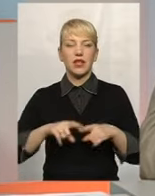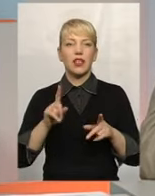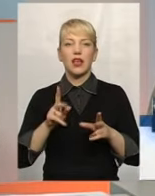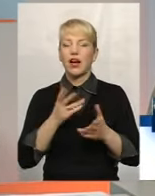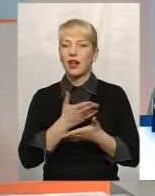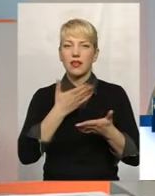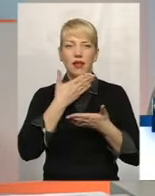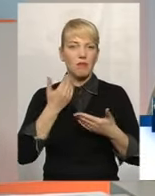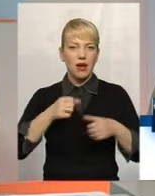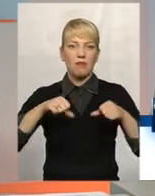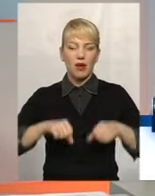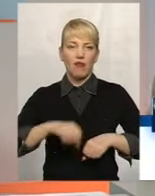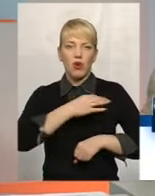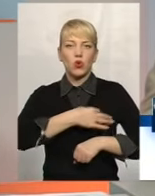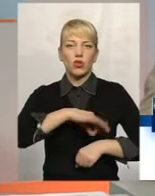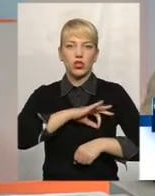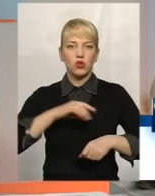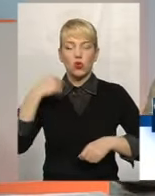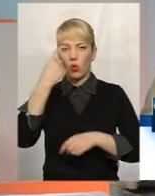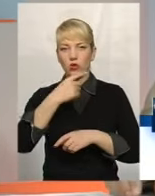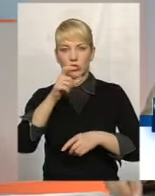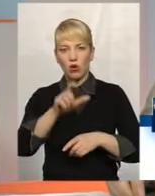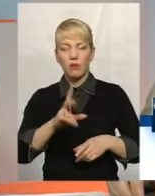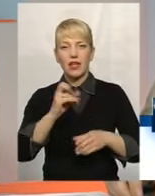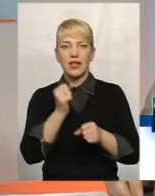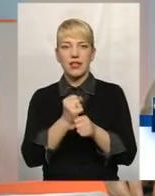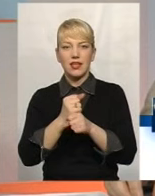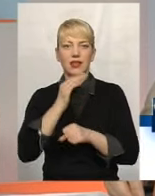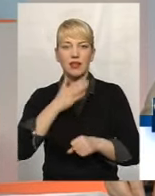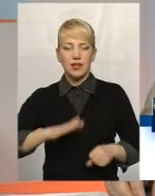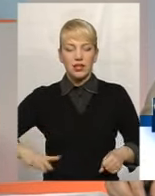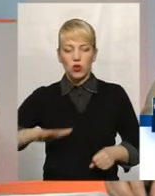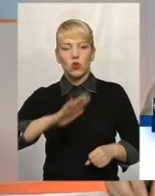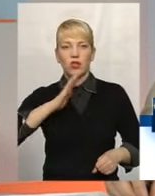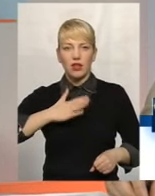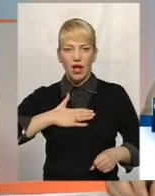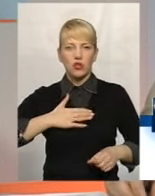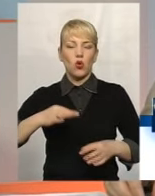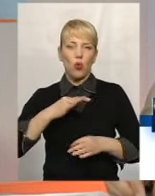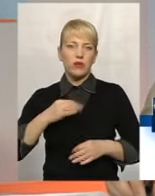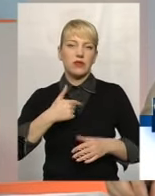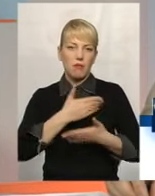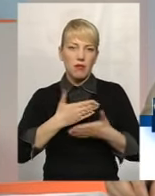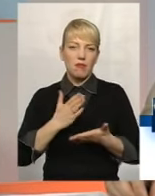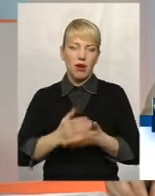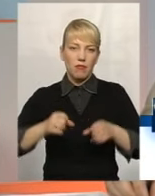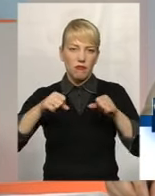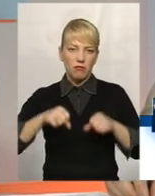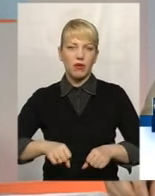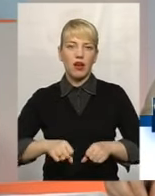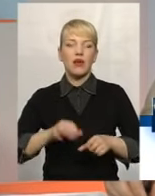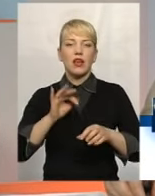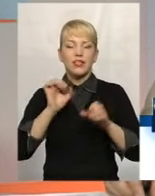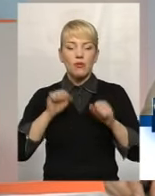має права юридичної особи і діє на території нашої області, на жаль, ми вправі і зможемо провести перевірку лише